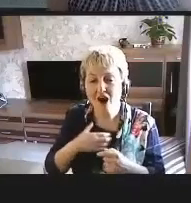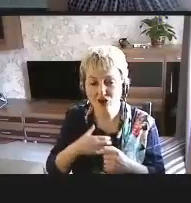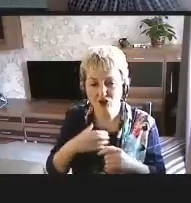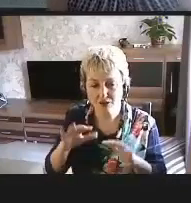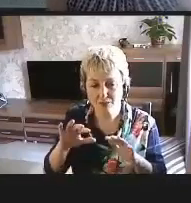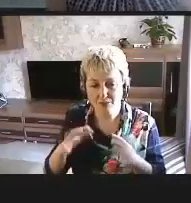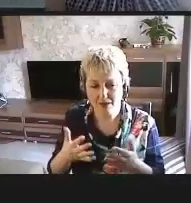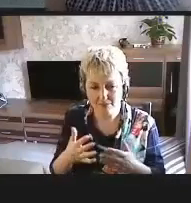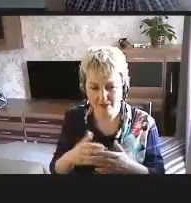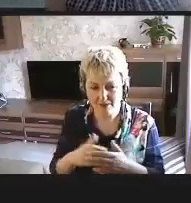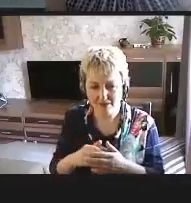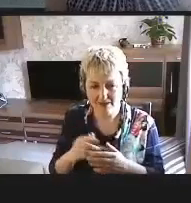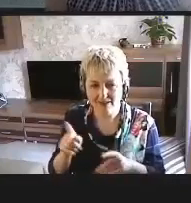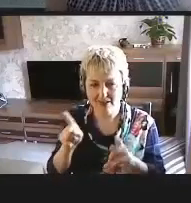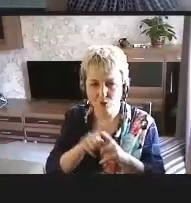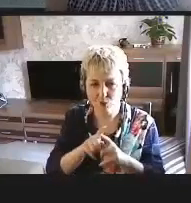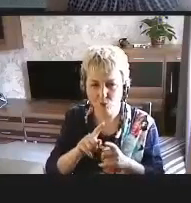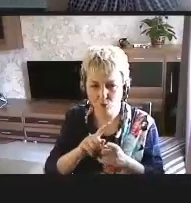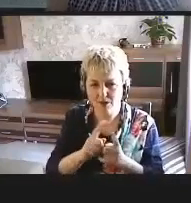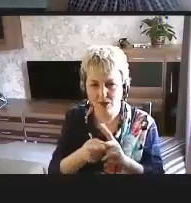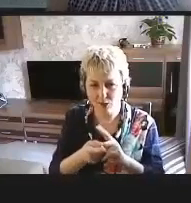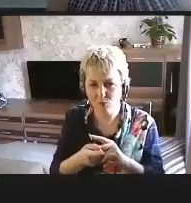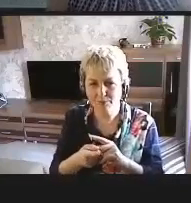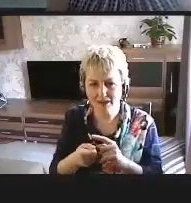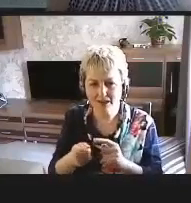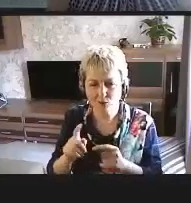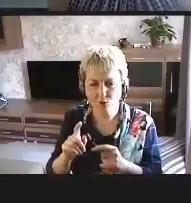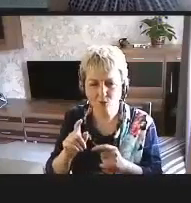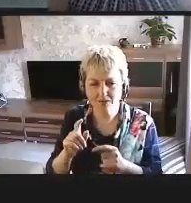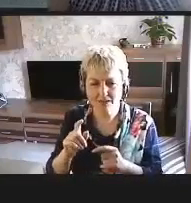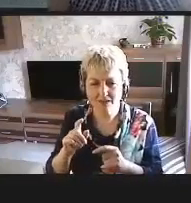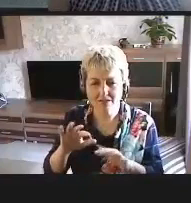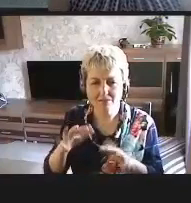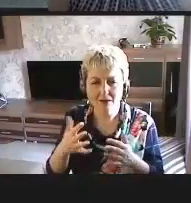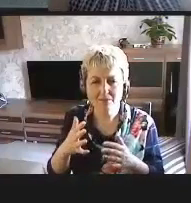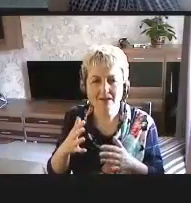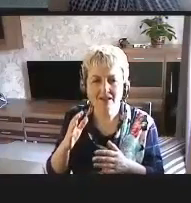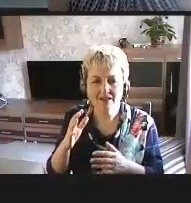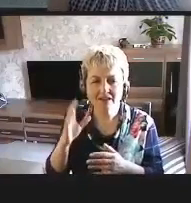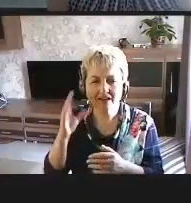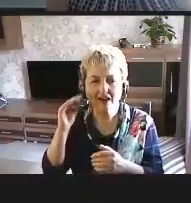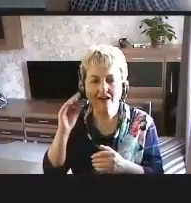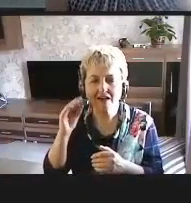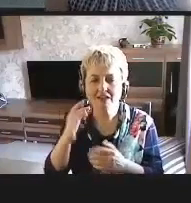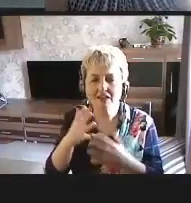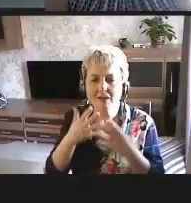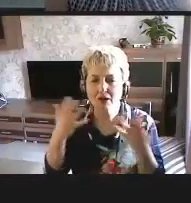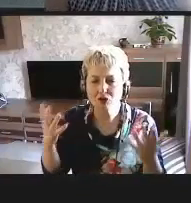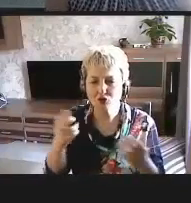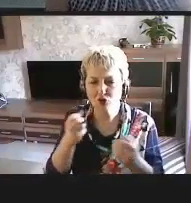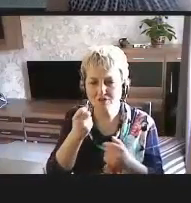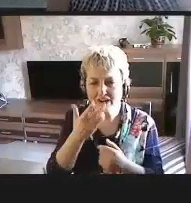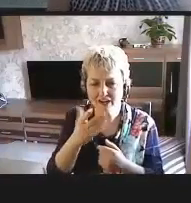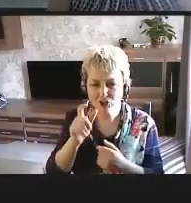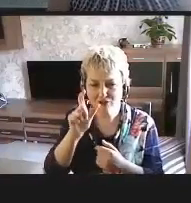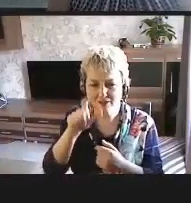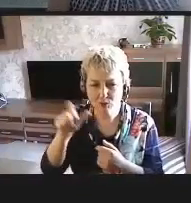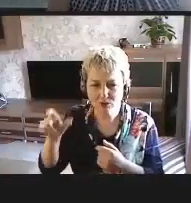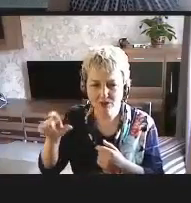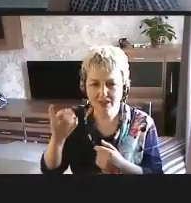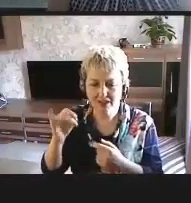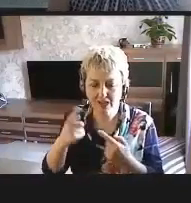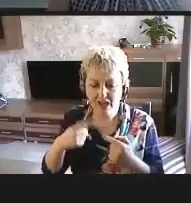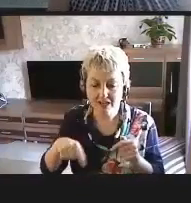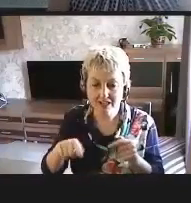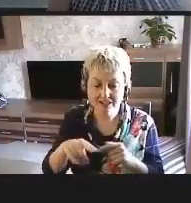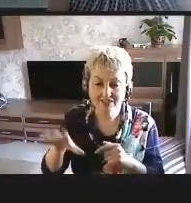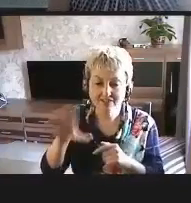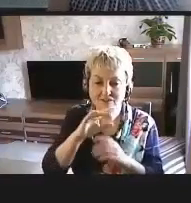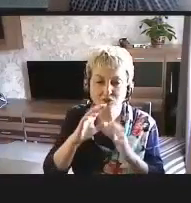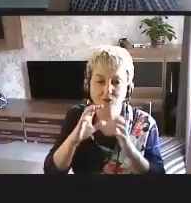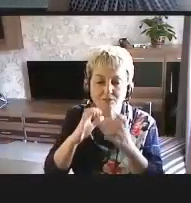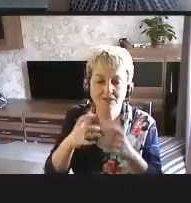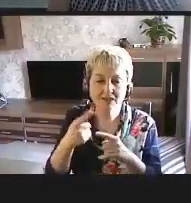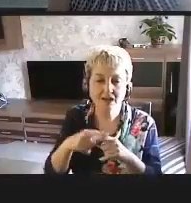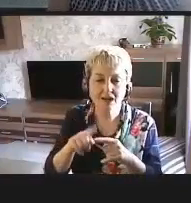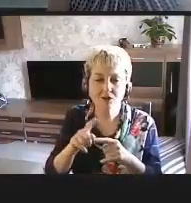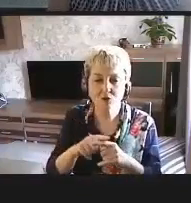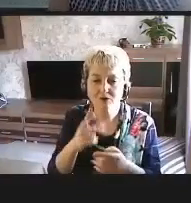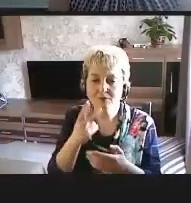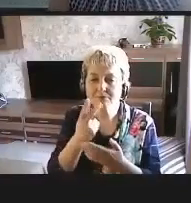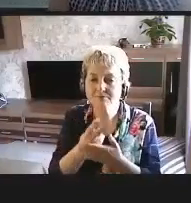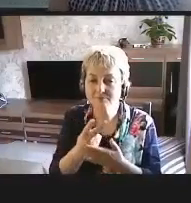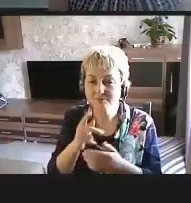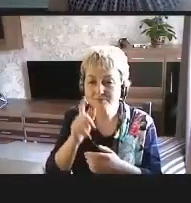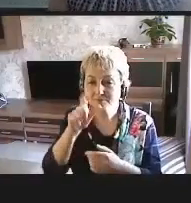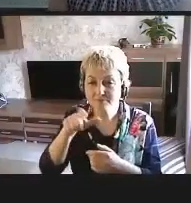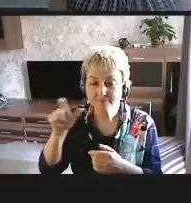момент, такой переломный момент для большого количества людей и организаций во всем мире, которые представляют людей с